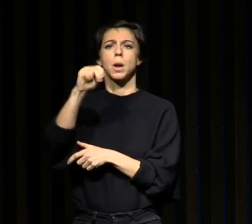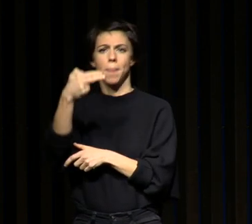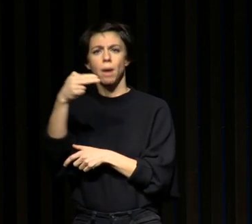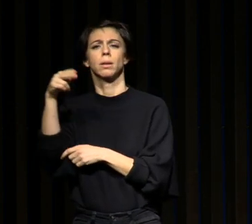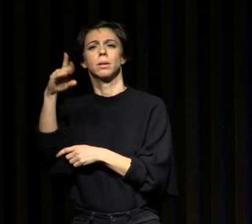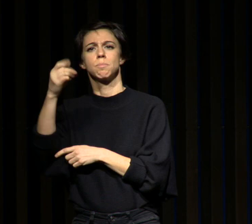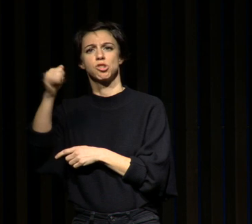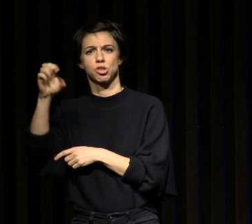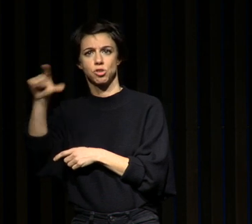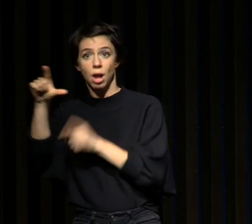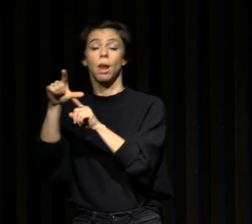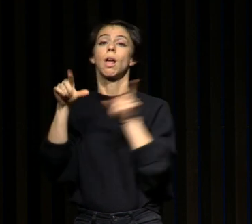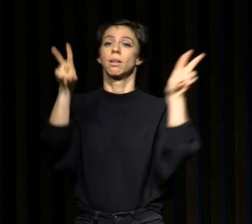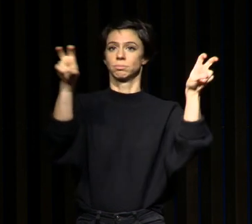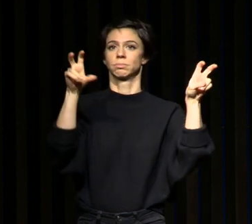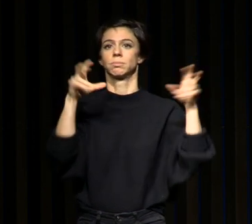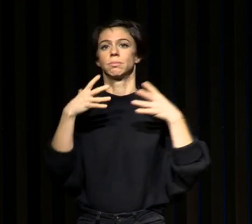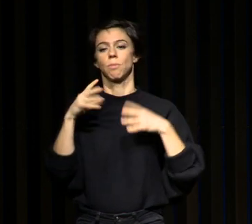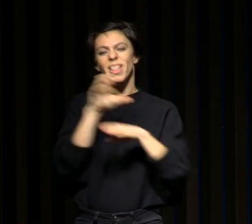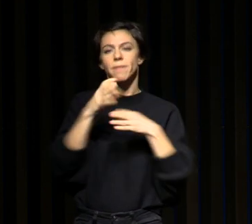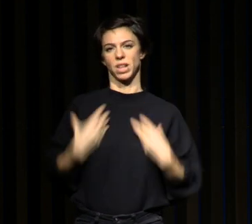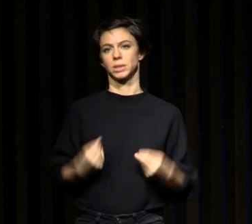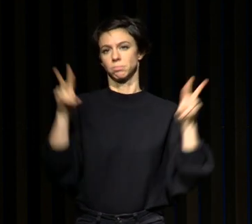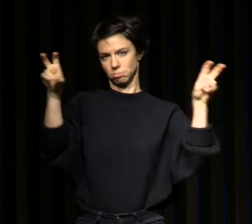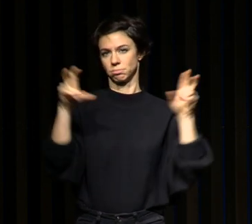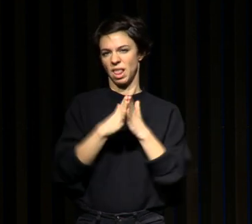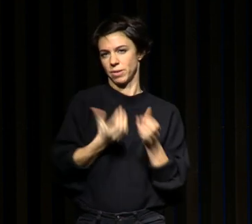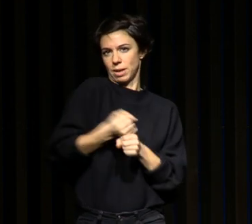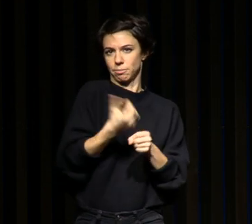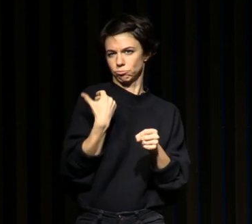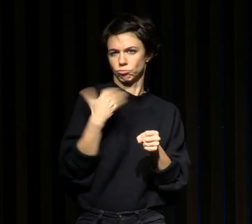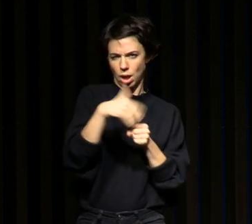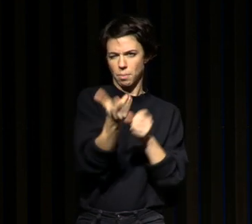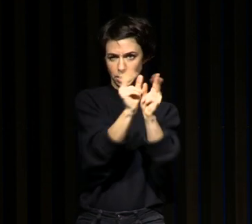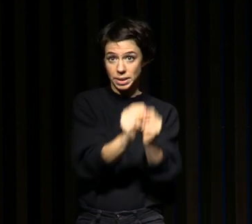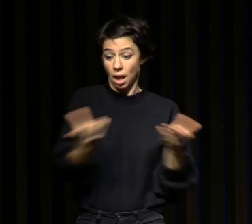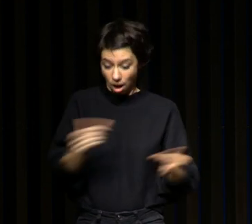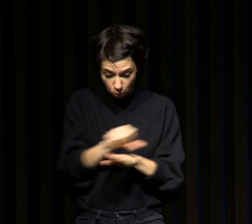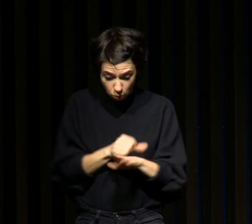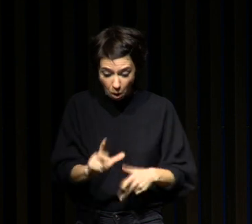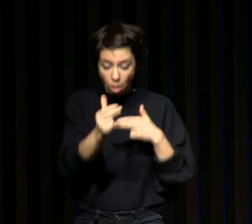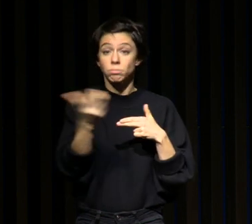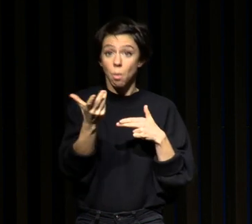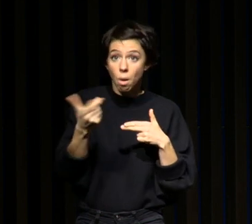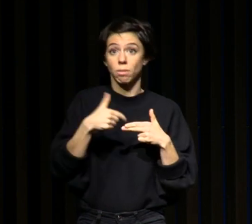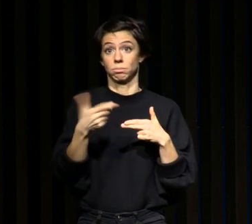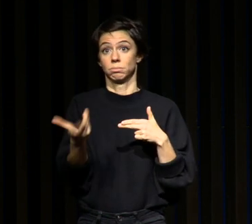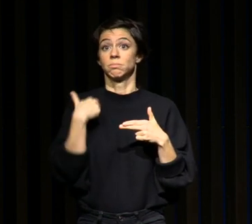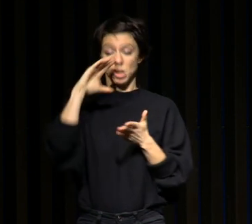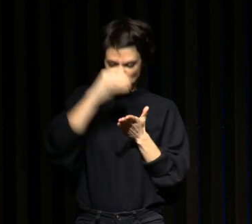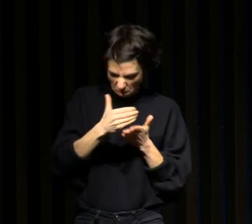Donc dans un petit peu moins d'une heure, je vais essayer de vous expliquer le sommeil, comment ça marche, à quoi ça sert et comment on le retrouve.